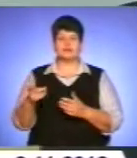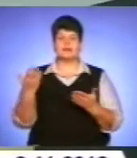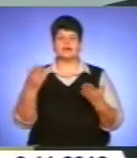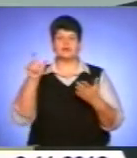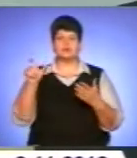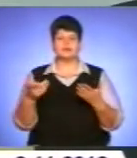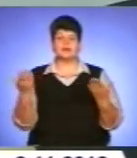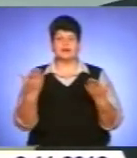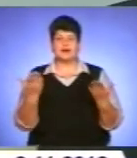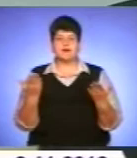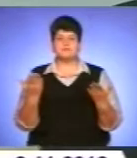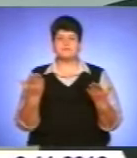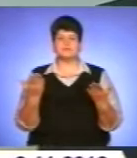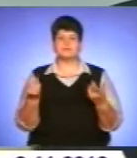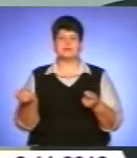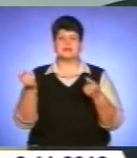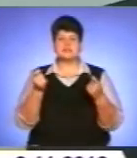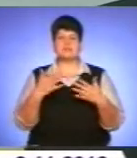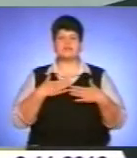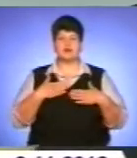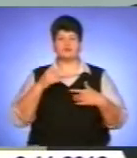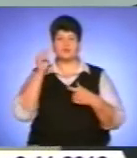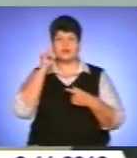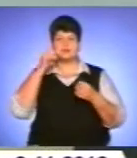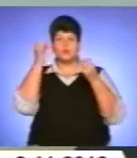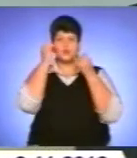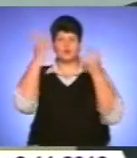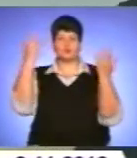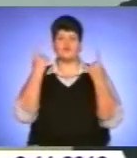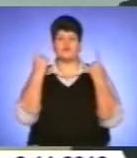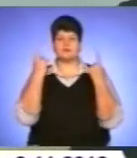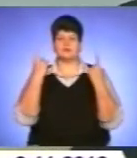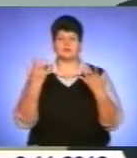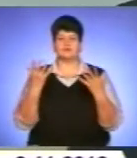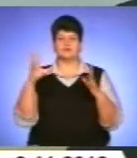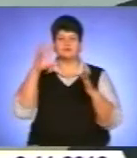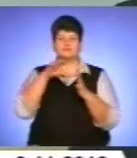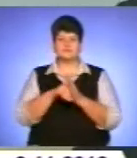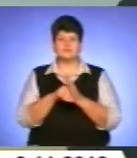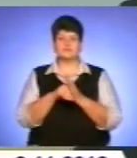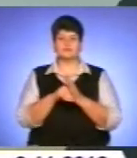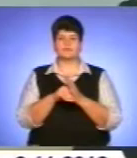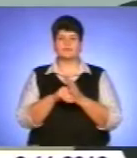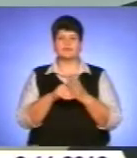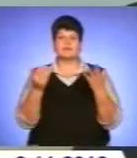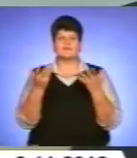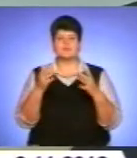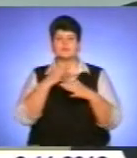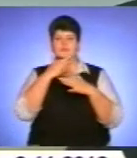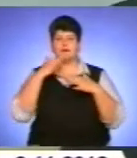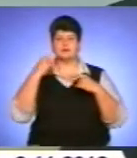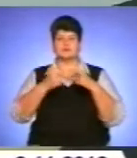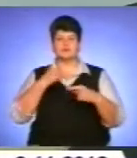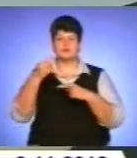яка привнесла в нашу українську культуру величезний багаж. Багаж, з яким вже покоління,